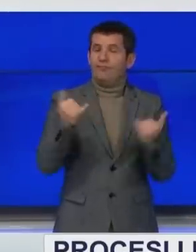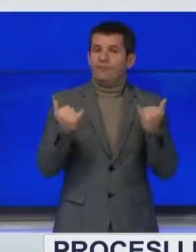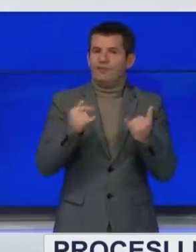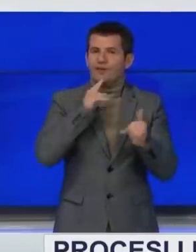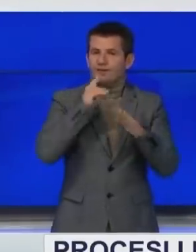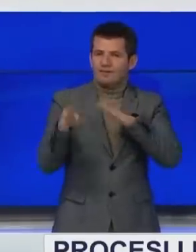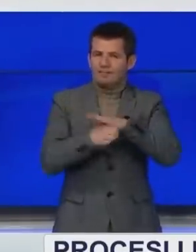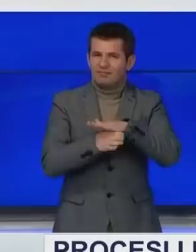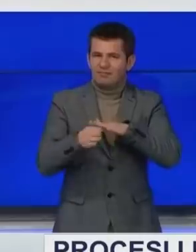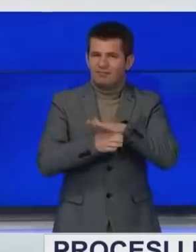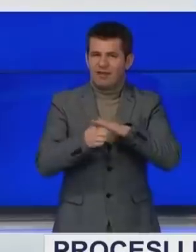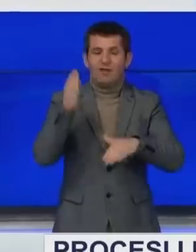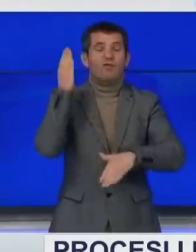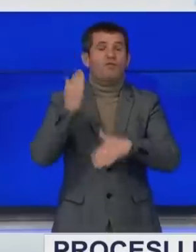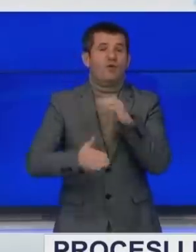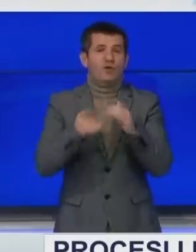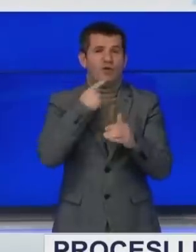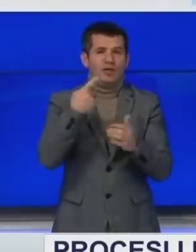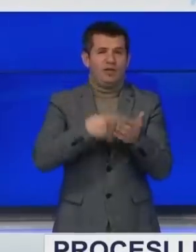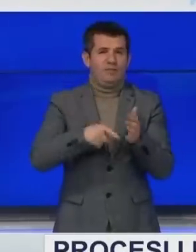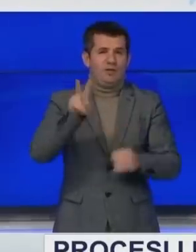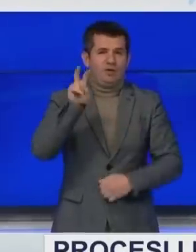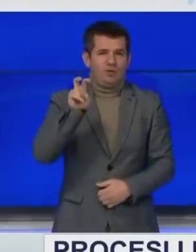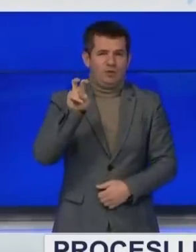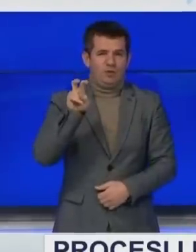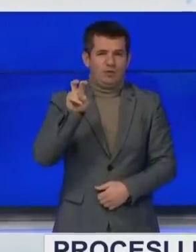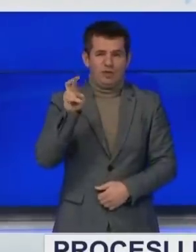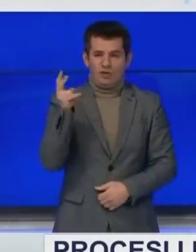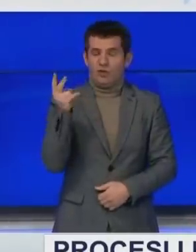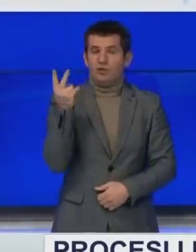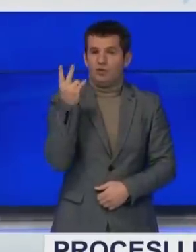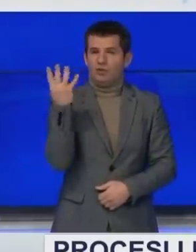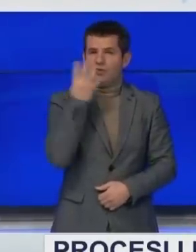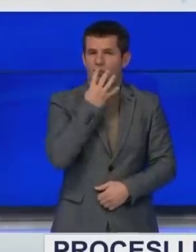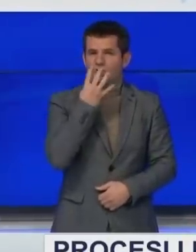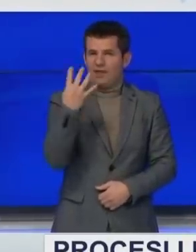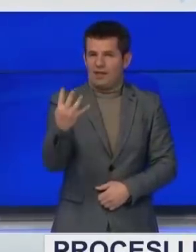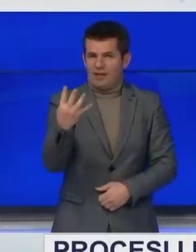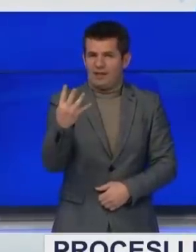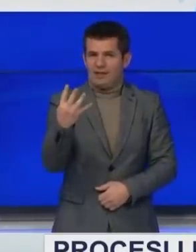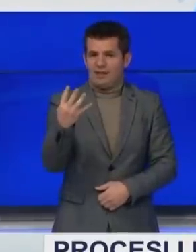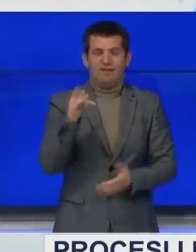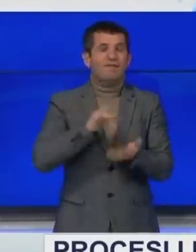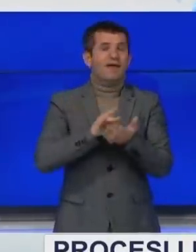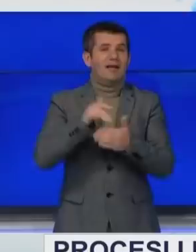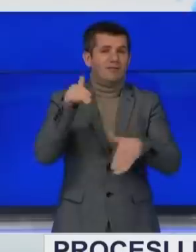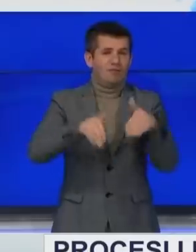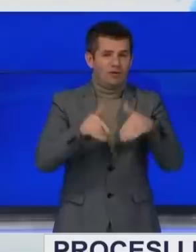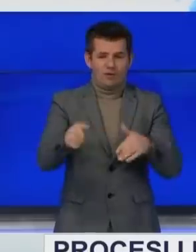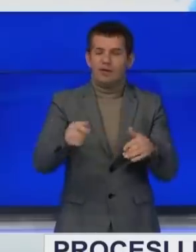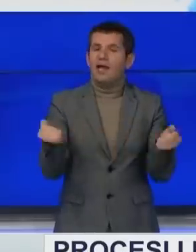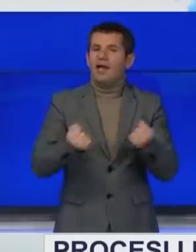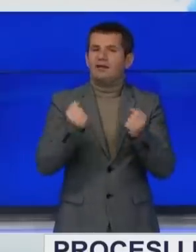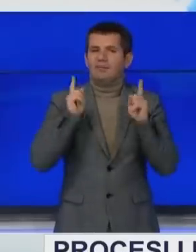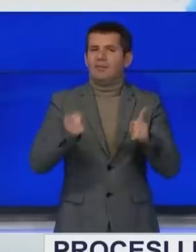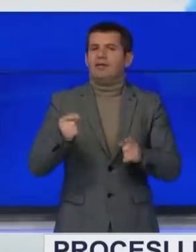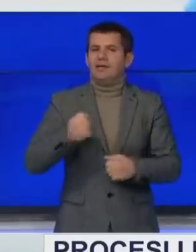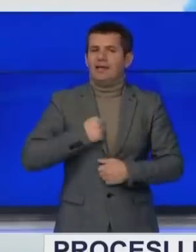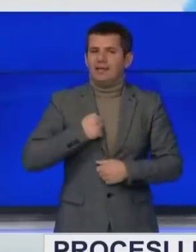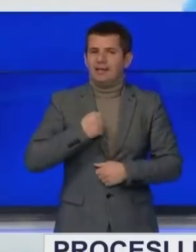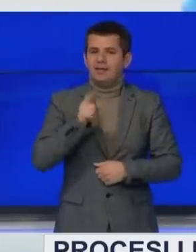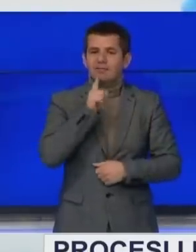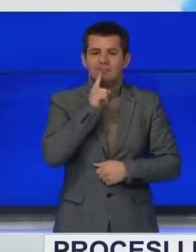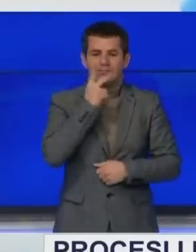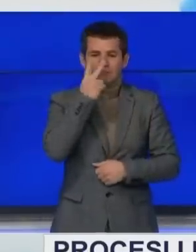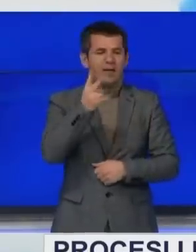lista për fundimtare votuazve nga 1.224 vendvotime, si dhe kjo aktivitet është i domës dëshëm për të nësiguruar se nuk